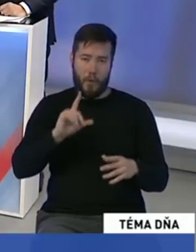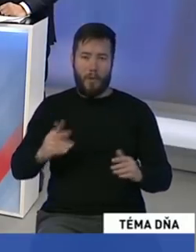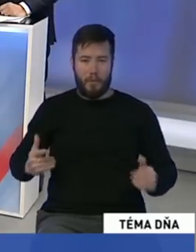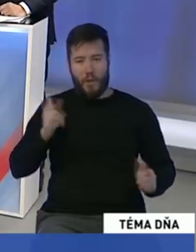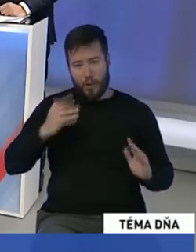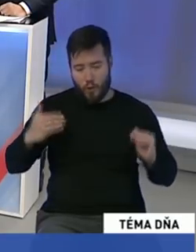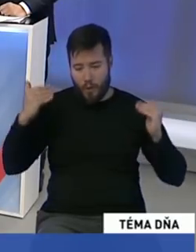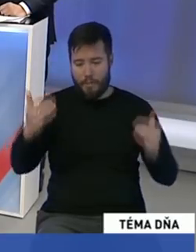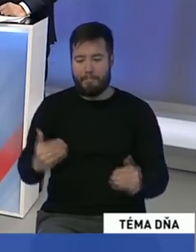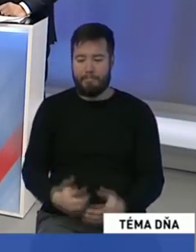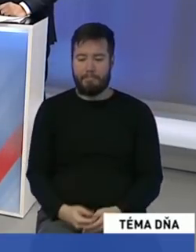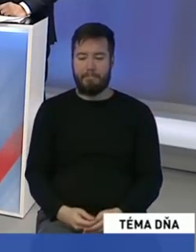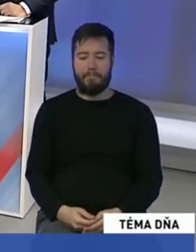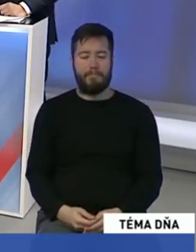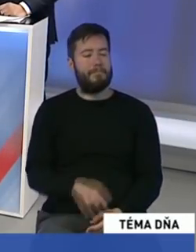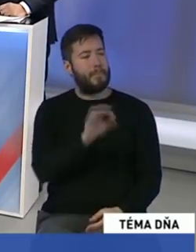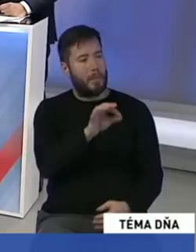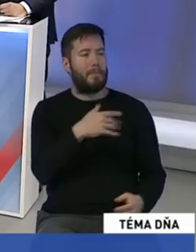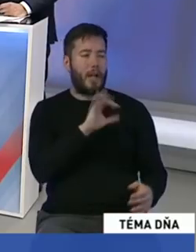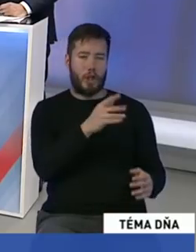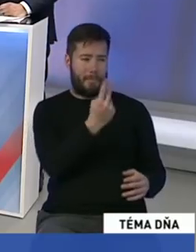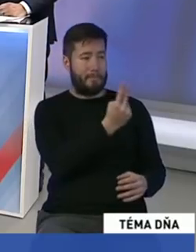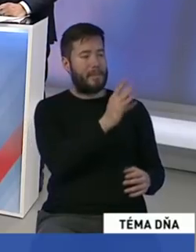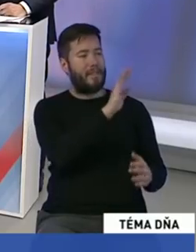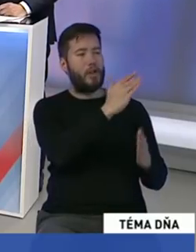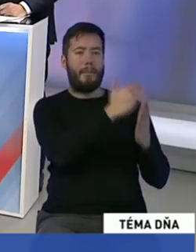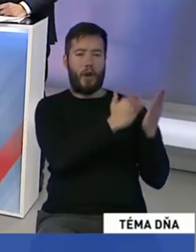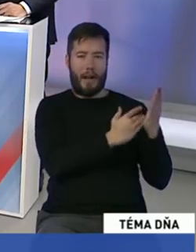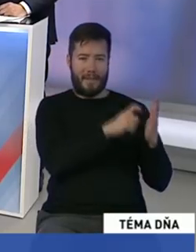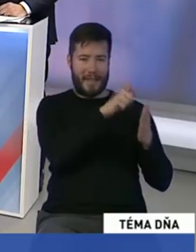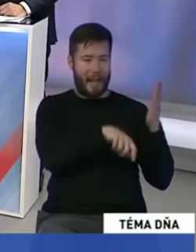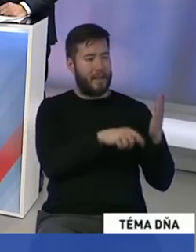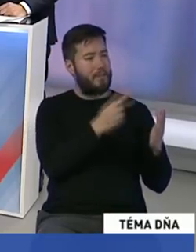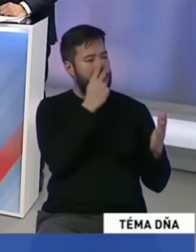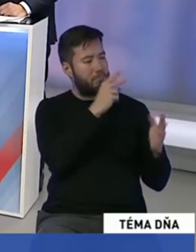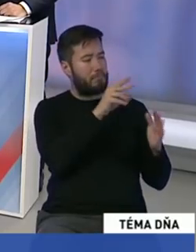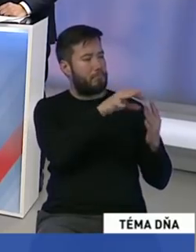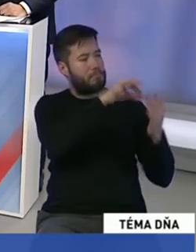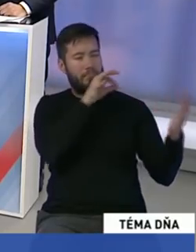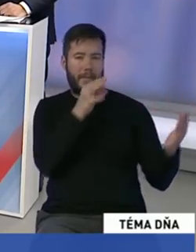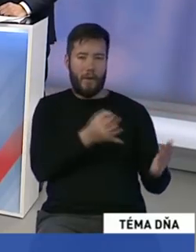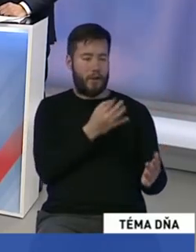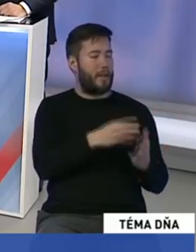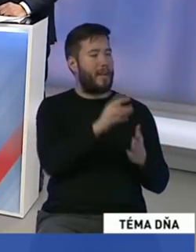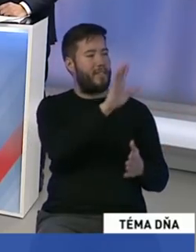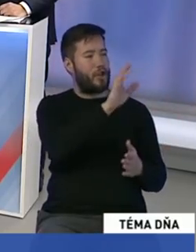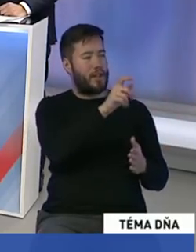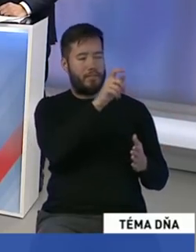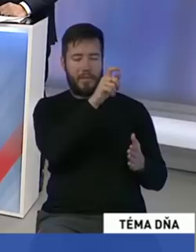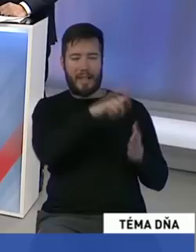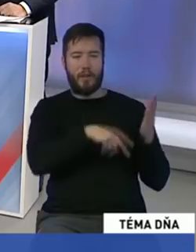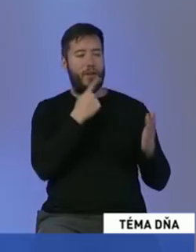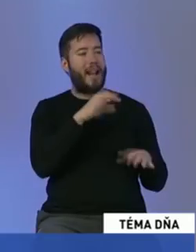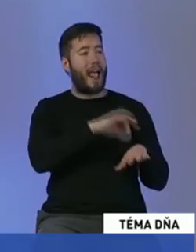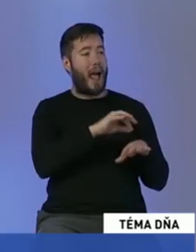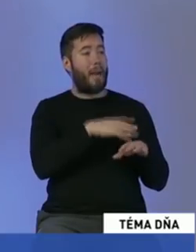vašich volebných programov. Napríklad, pane Štok, strana Smer na vyriešenie nedostatku lekárov navrhuje, aby lekári po vysokej škole odpracovali 10